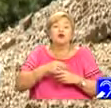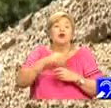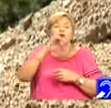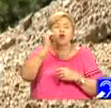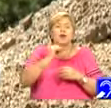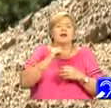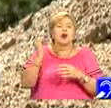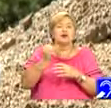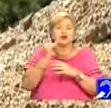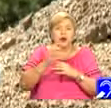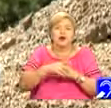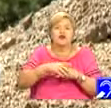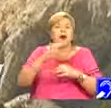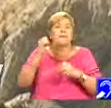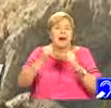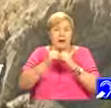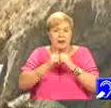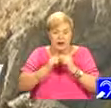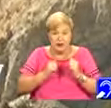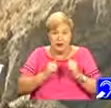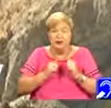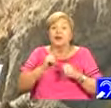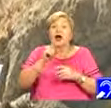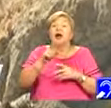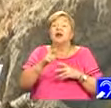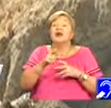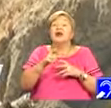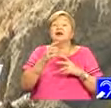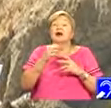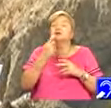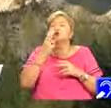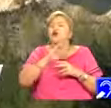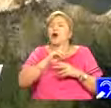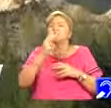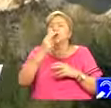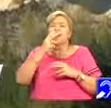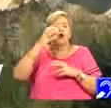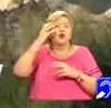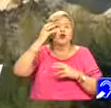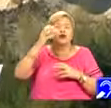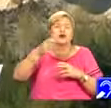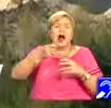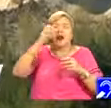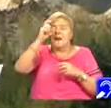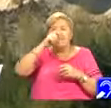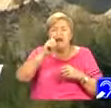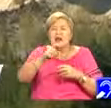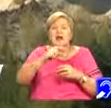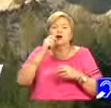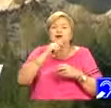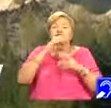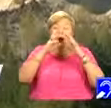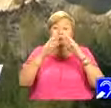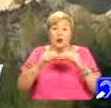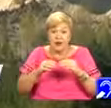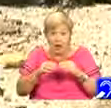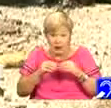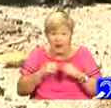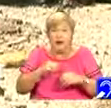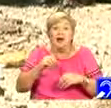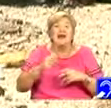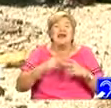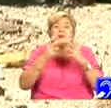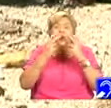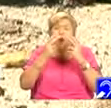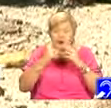Mondial. Potrivit Institutului Național al Patrimoniului, peisajul cultural minier Roșia Montană include cel mai important